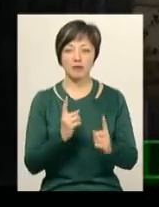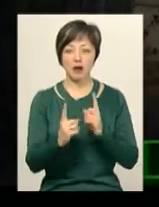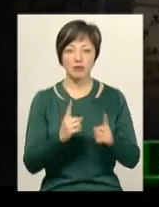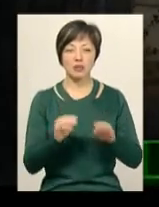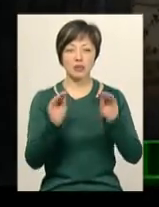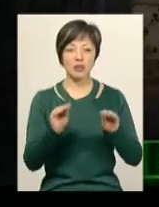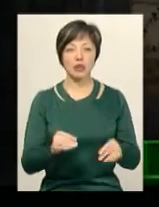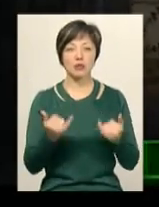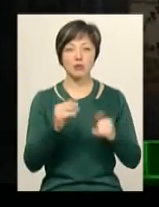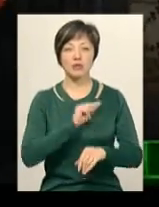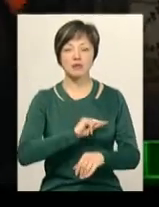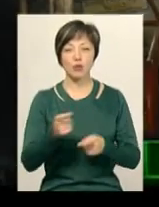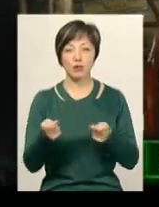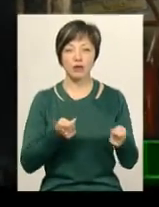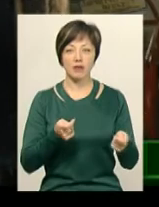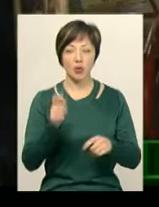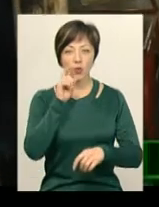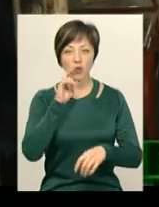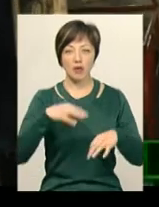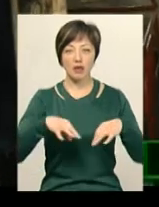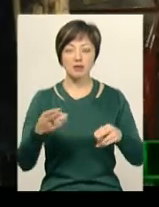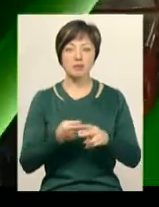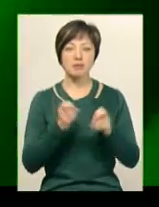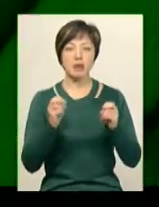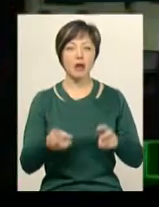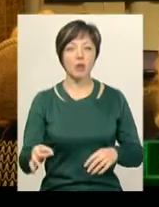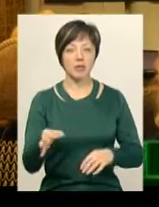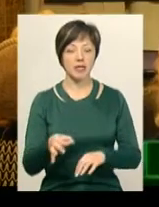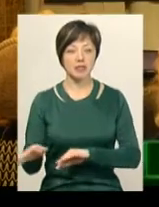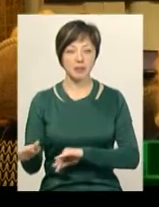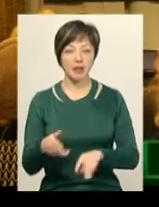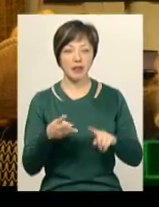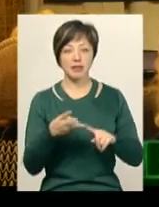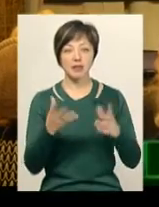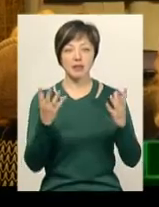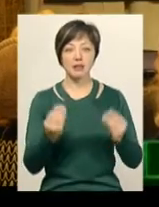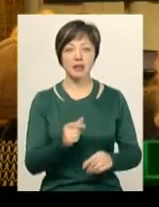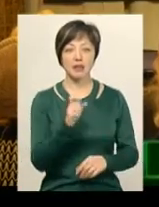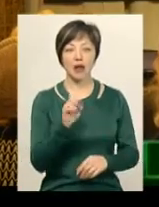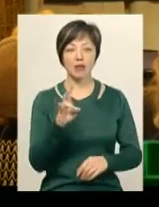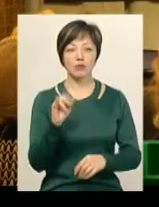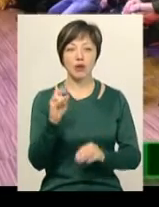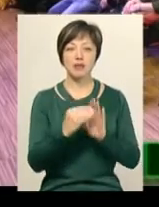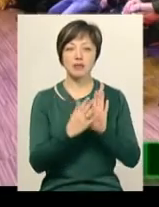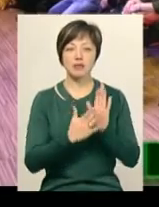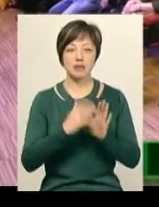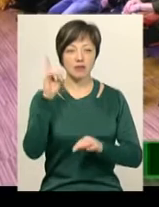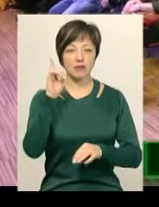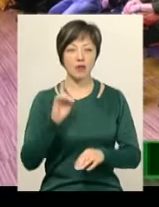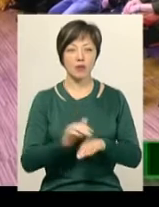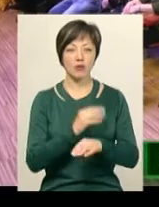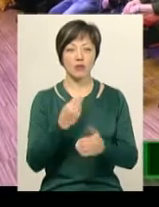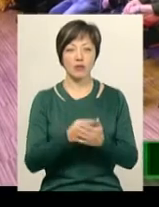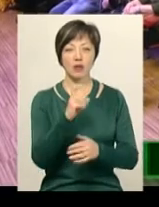сьогодні у Хмельницькому працівники управління Укртрансбезпеки області. Третій день хануки відзначили євреї Хмельницького благодійного